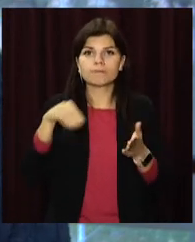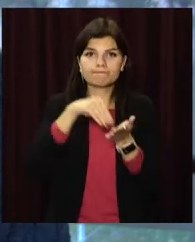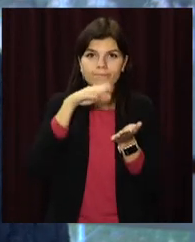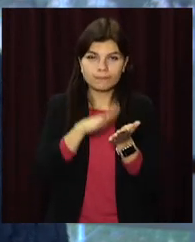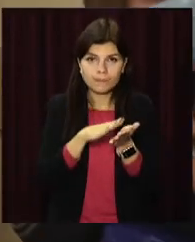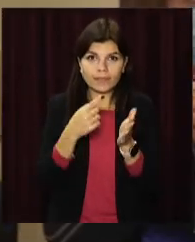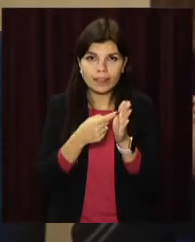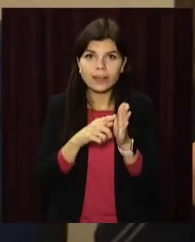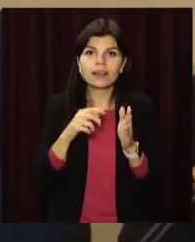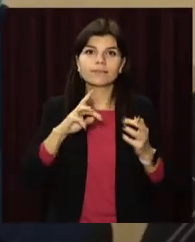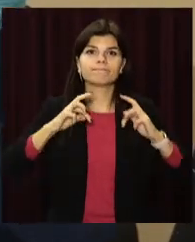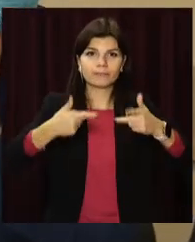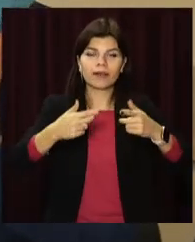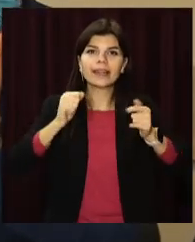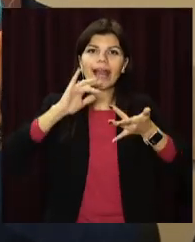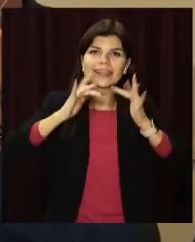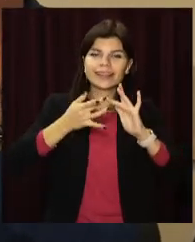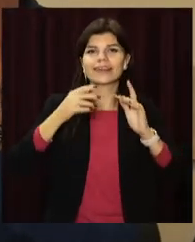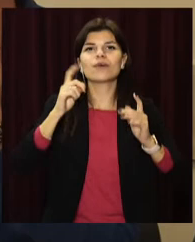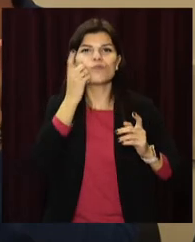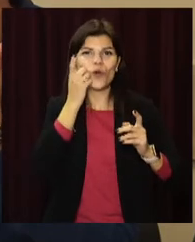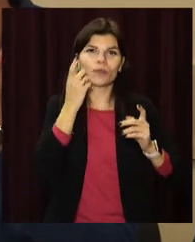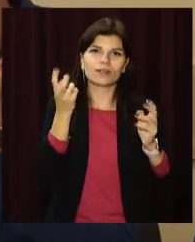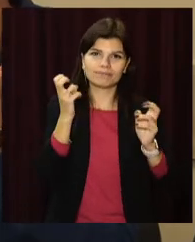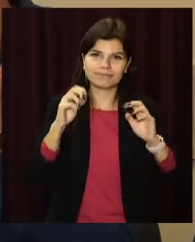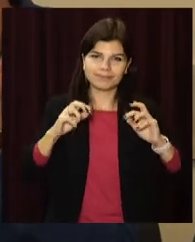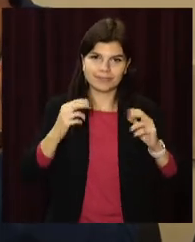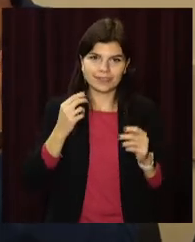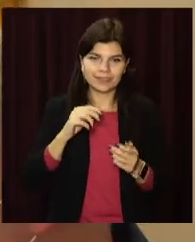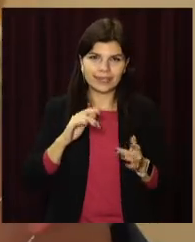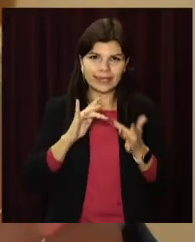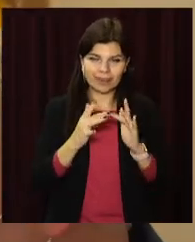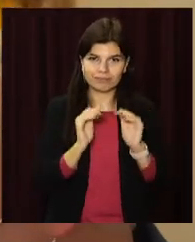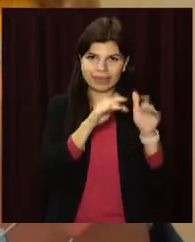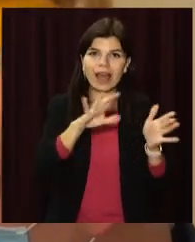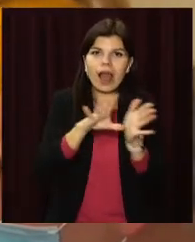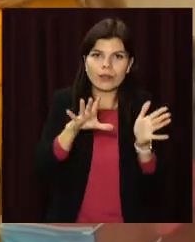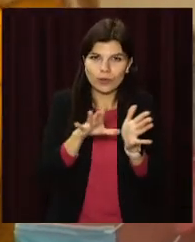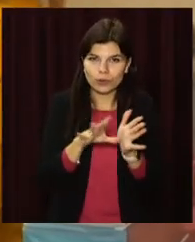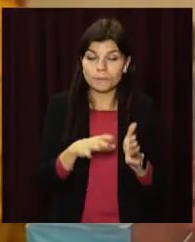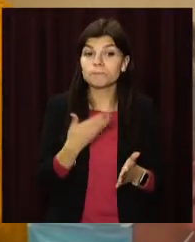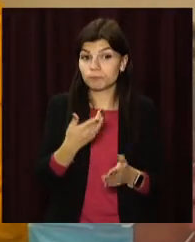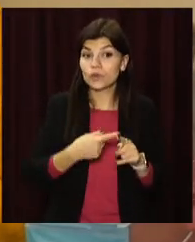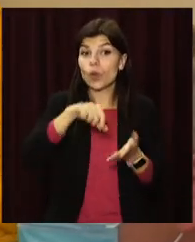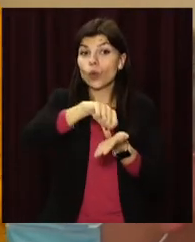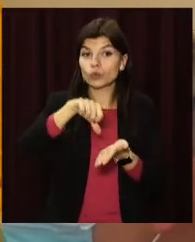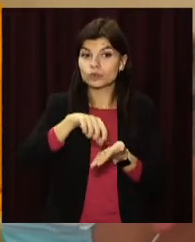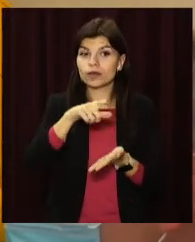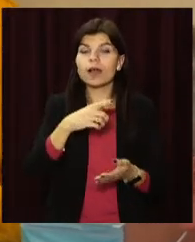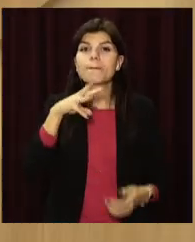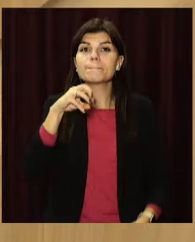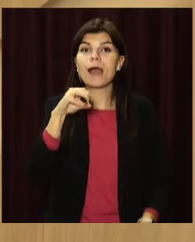проєкт і оцифрувати». Міський голова Кам'янського Андрій Білоусов познайомився з авторами ювілейного бюджету участі та привітав